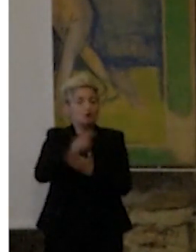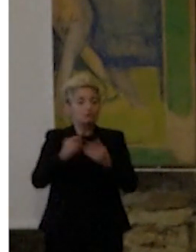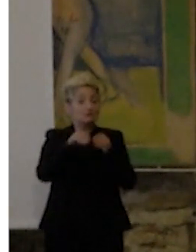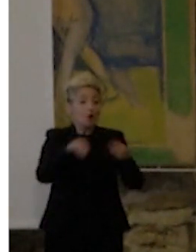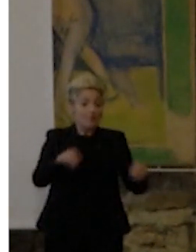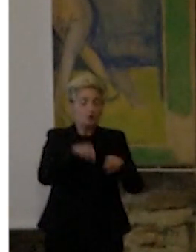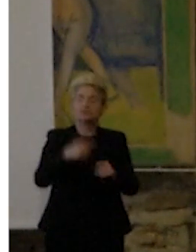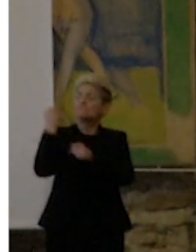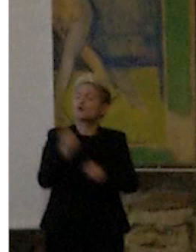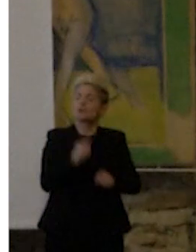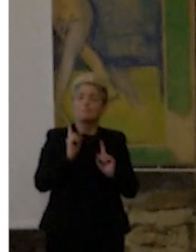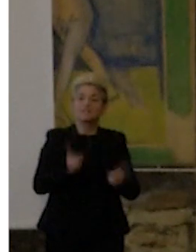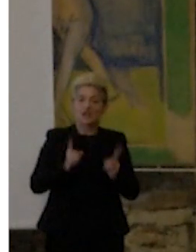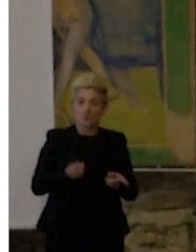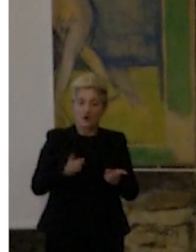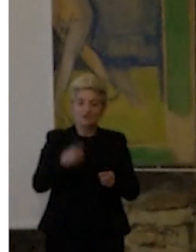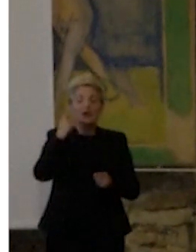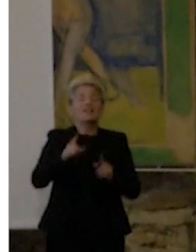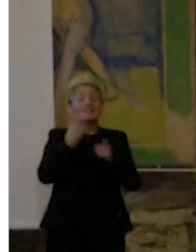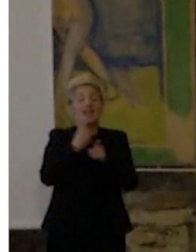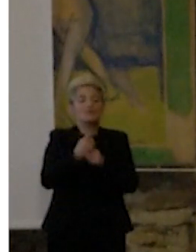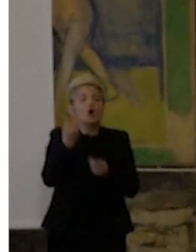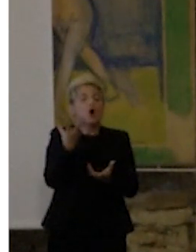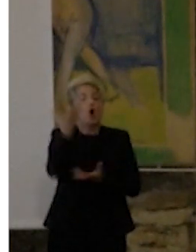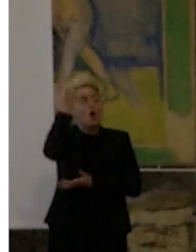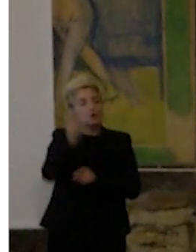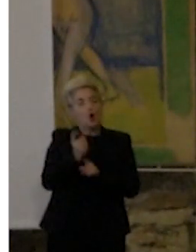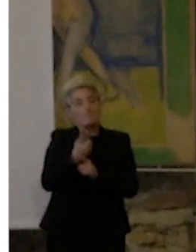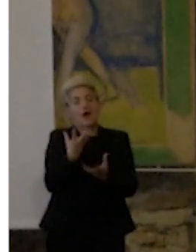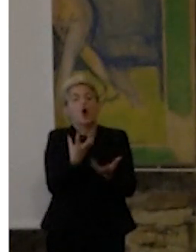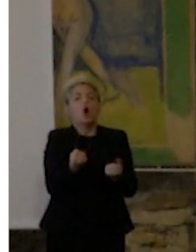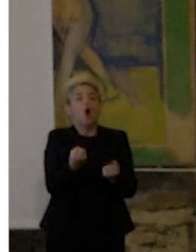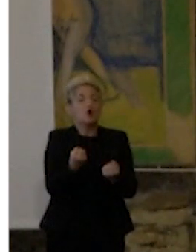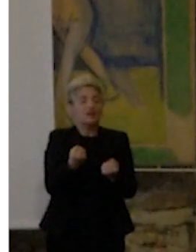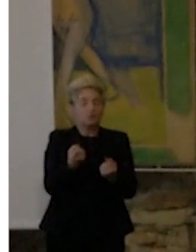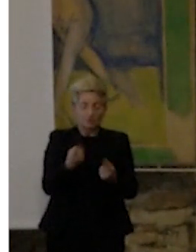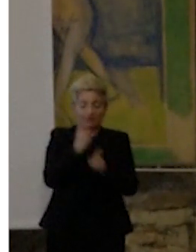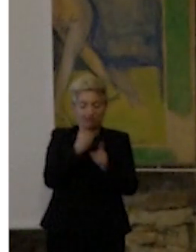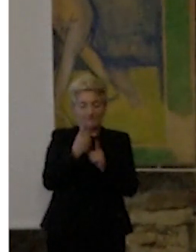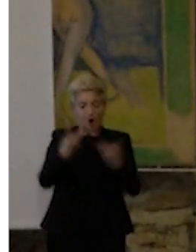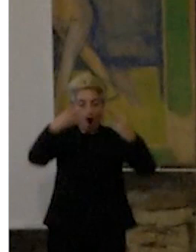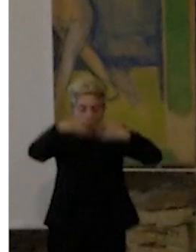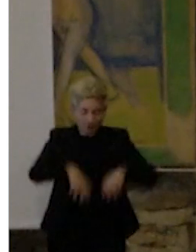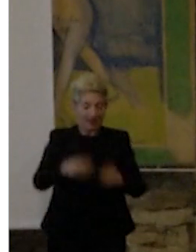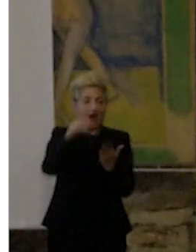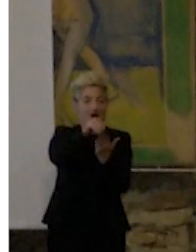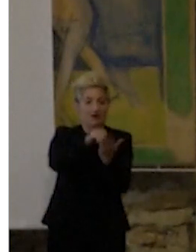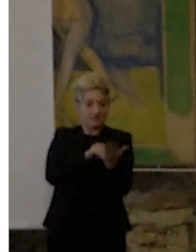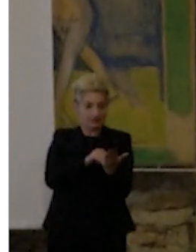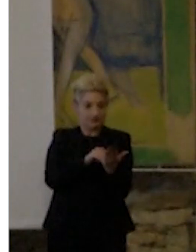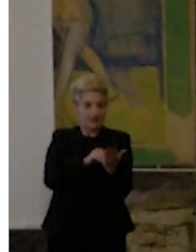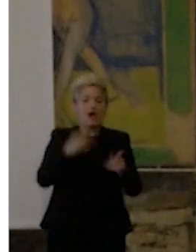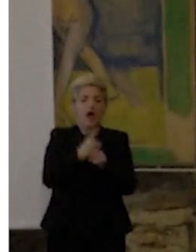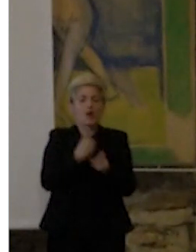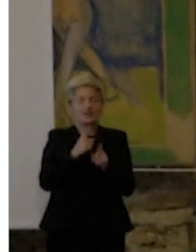fondamentale, appunto, è organizzare i contenuti. Per poter organizzare i contenuti, è necessario cominciare a